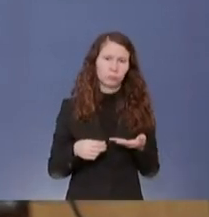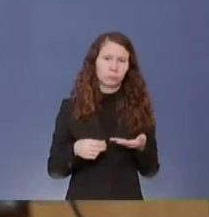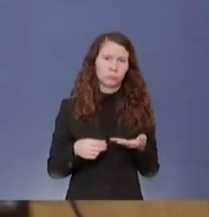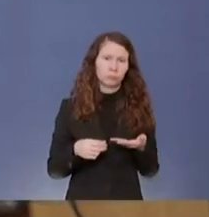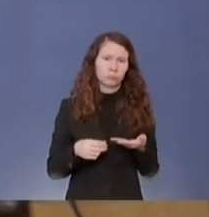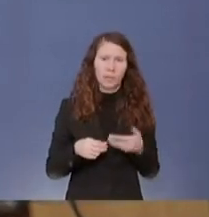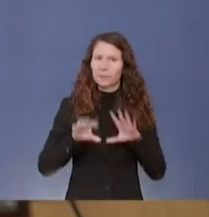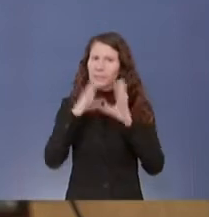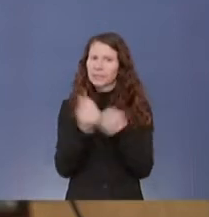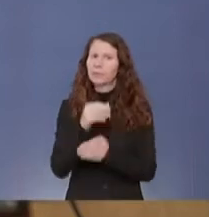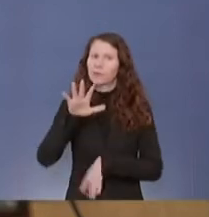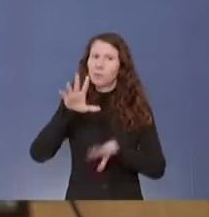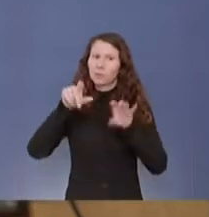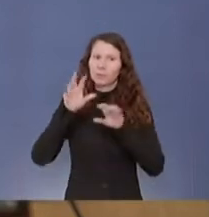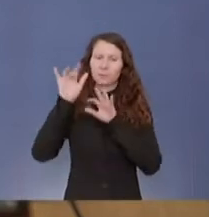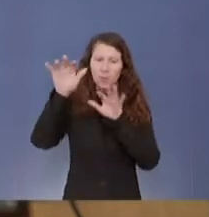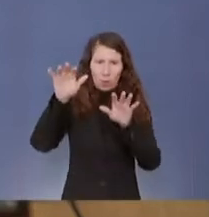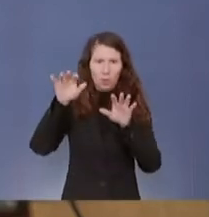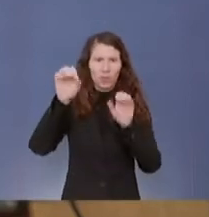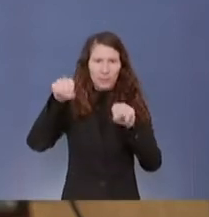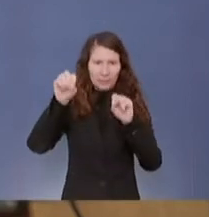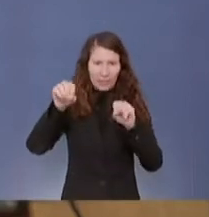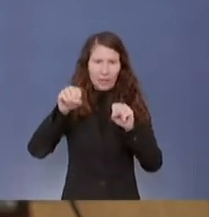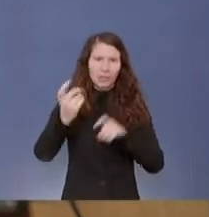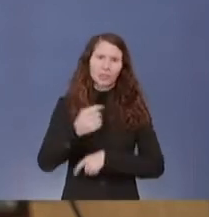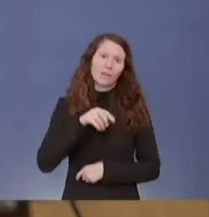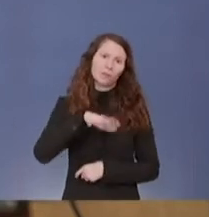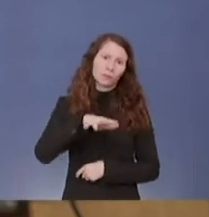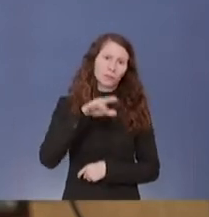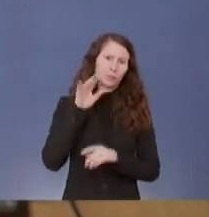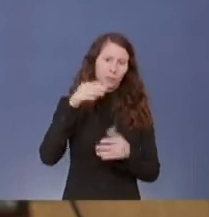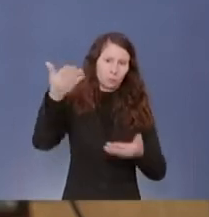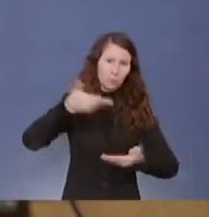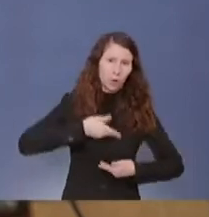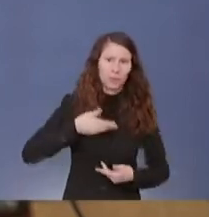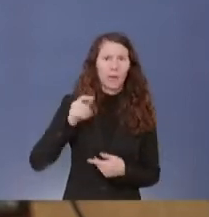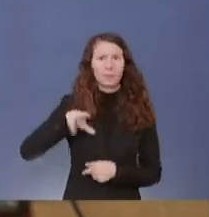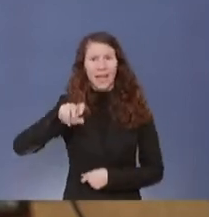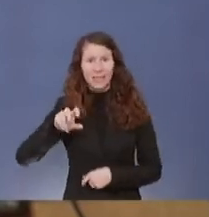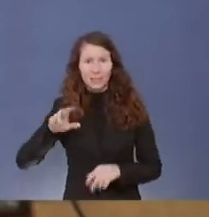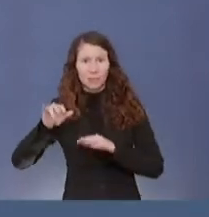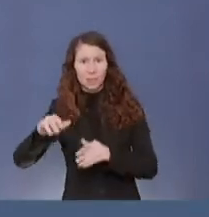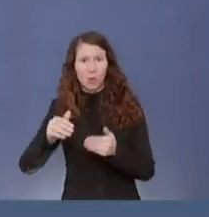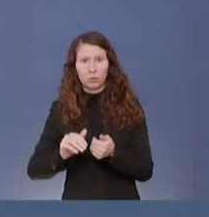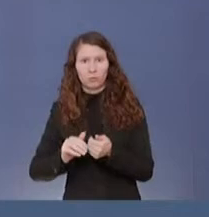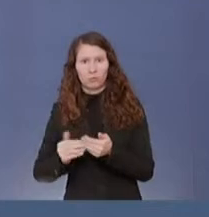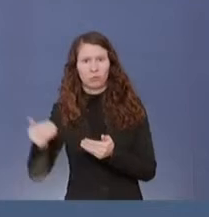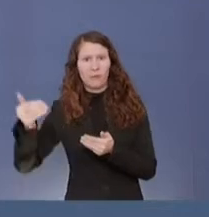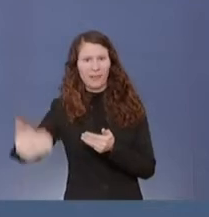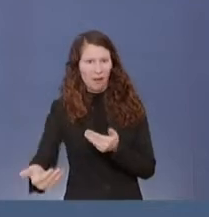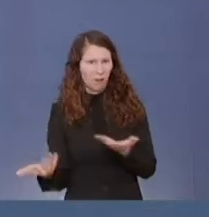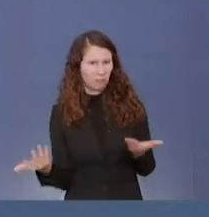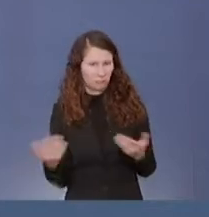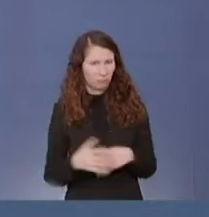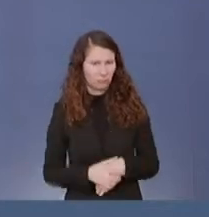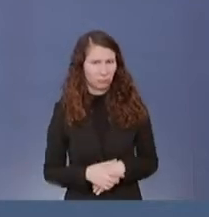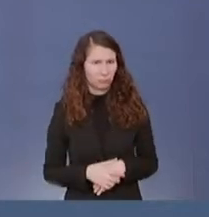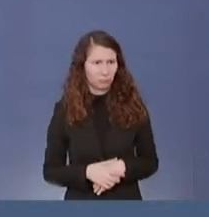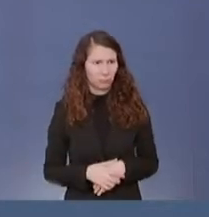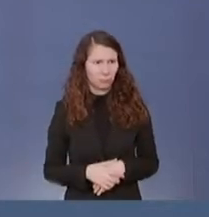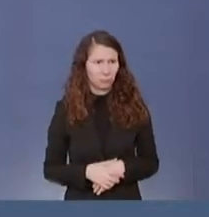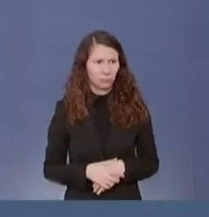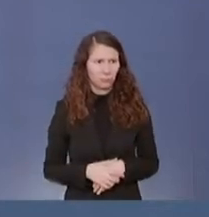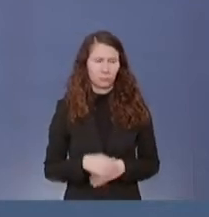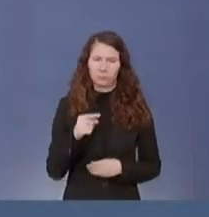Millionen Produktionskapazität. 30 Millionen würden aber nach hinten rutschen, die sonst hätten für Deutschland produziert werden können. Aber dann die Information,